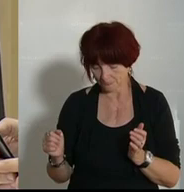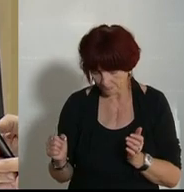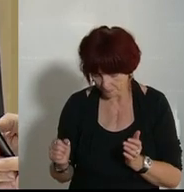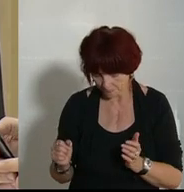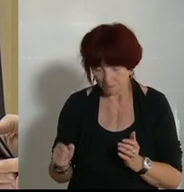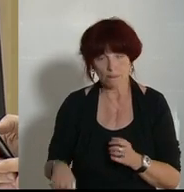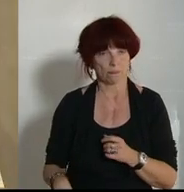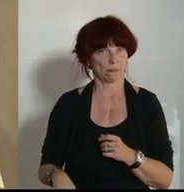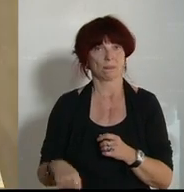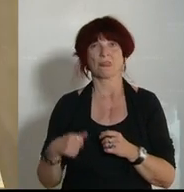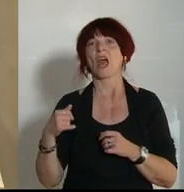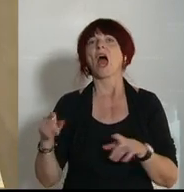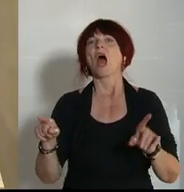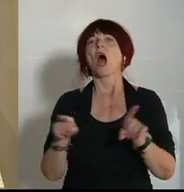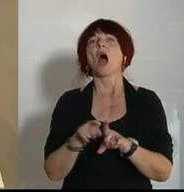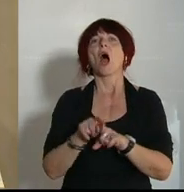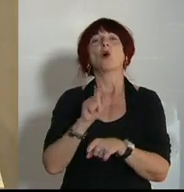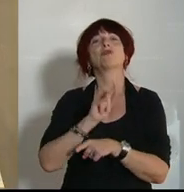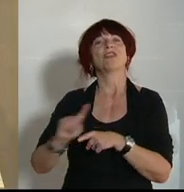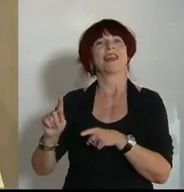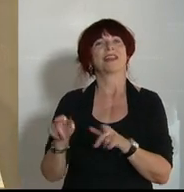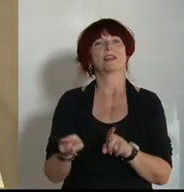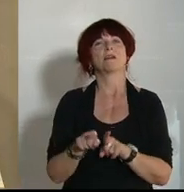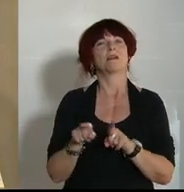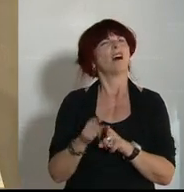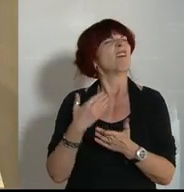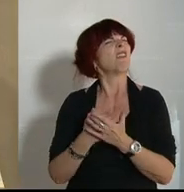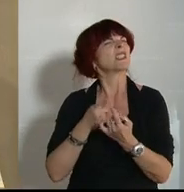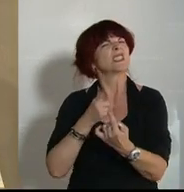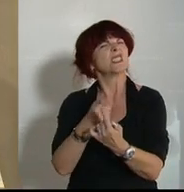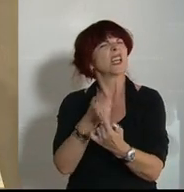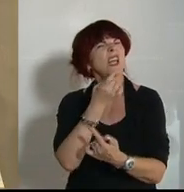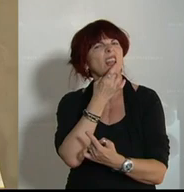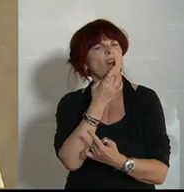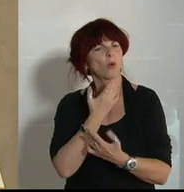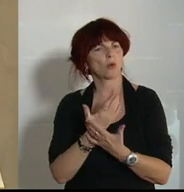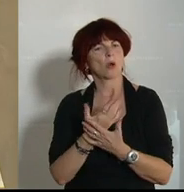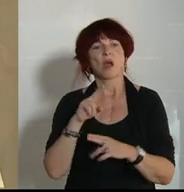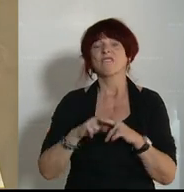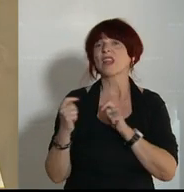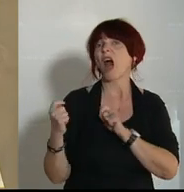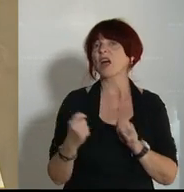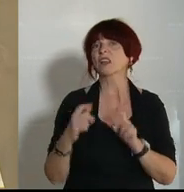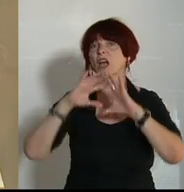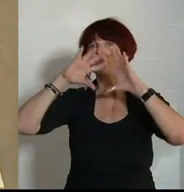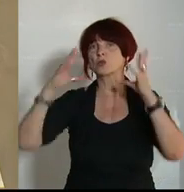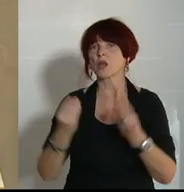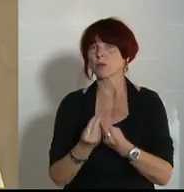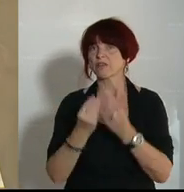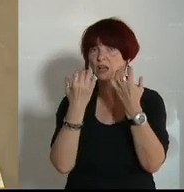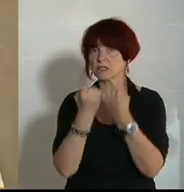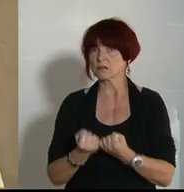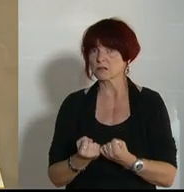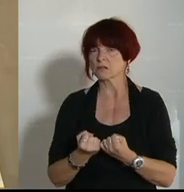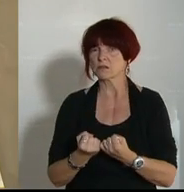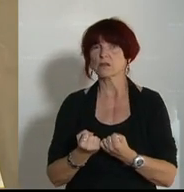Mir fehlt auch jede Art von Ambition bei diesem Antrag. Also wenn man den zusammenfasst in einem Satz, sagen Sie, wenn wir